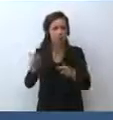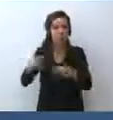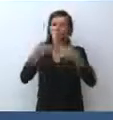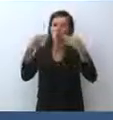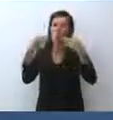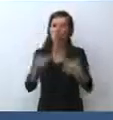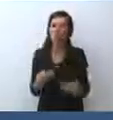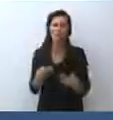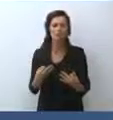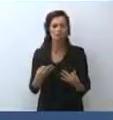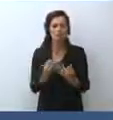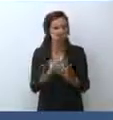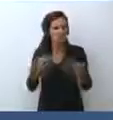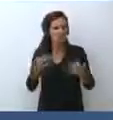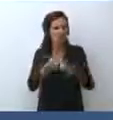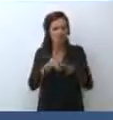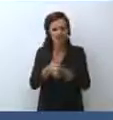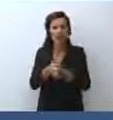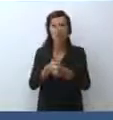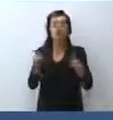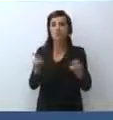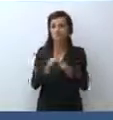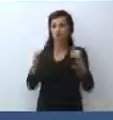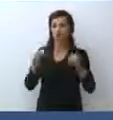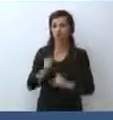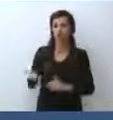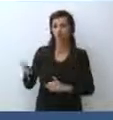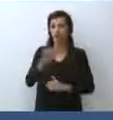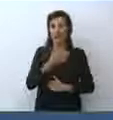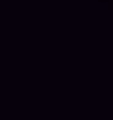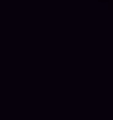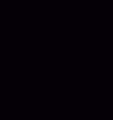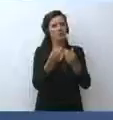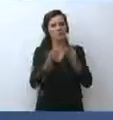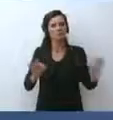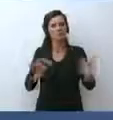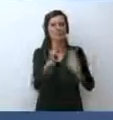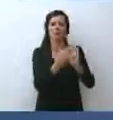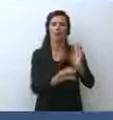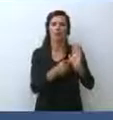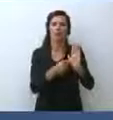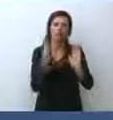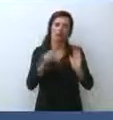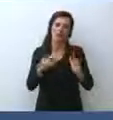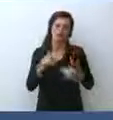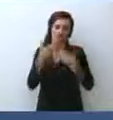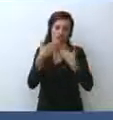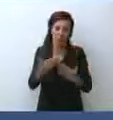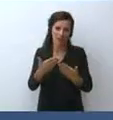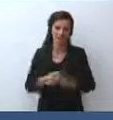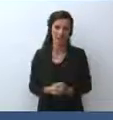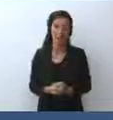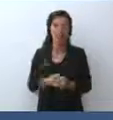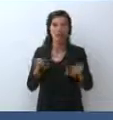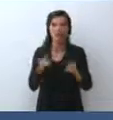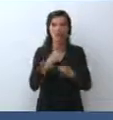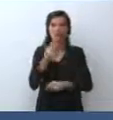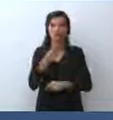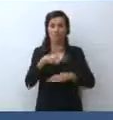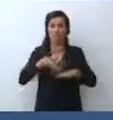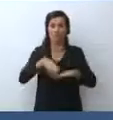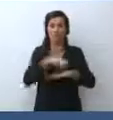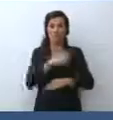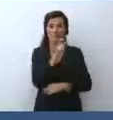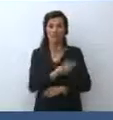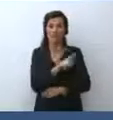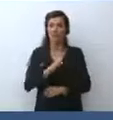'adesione dei viaggiatori cittadini a queste nuove misure. Quindi un ringraziamento. Come ha detto la Ministra Gelmini, fortissima